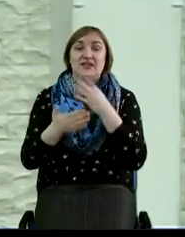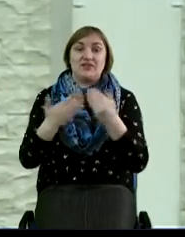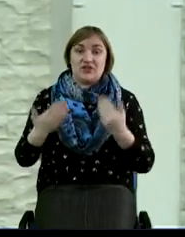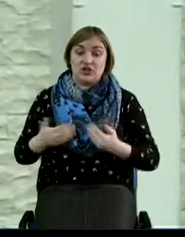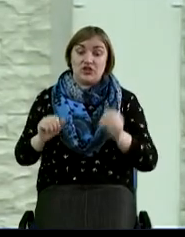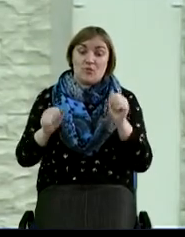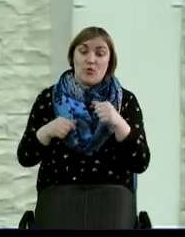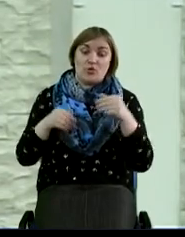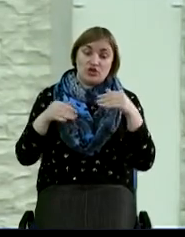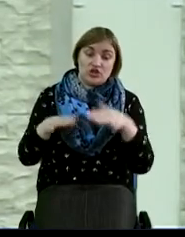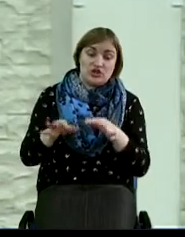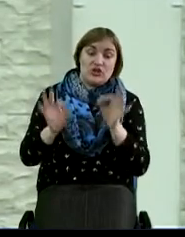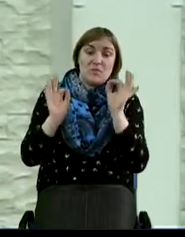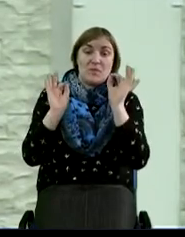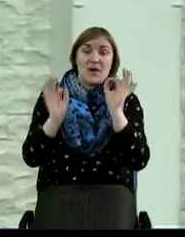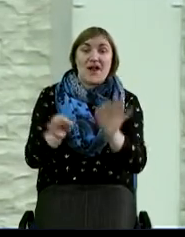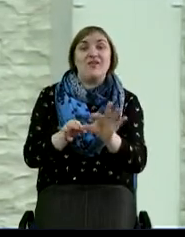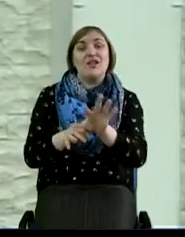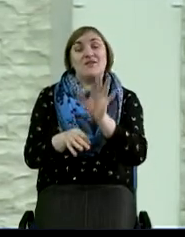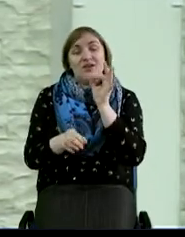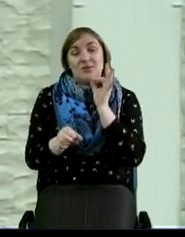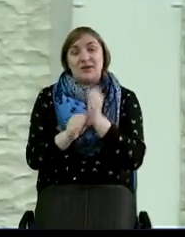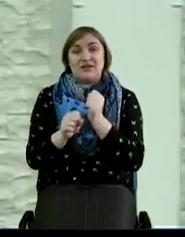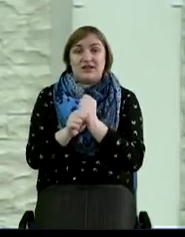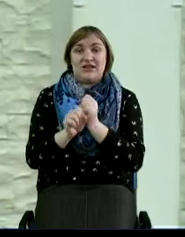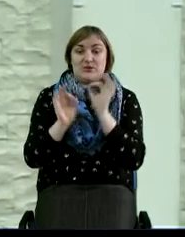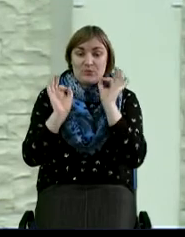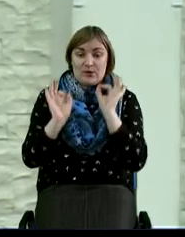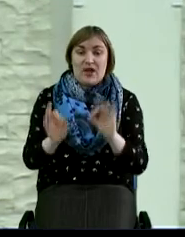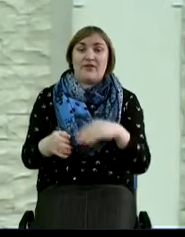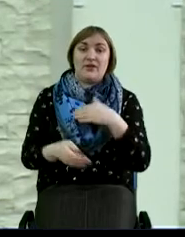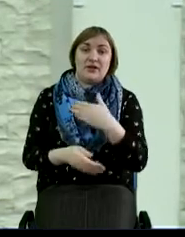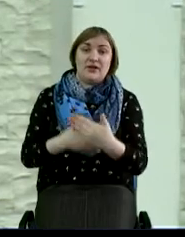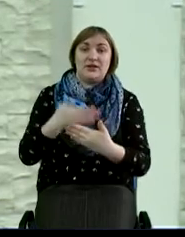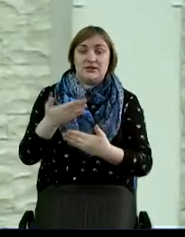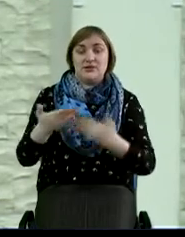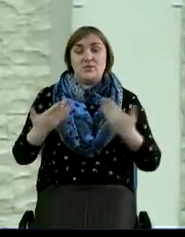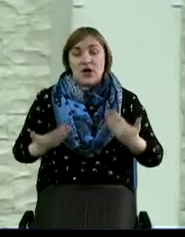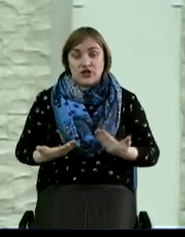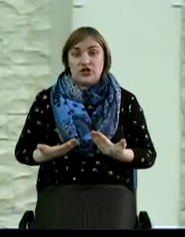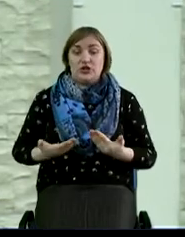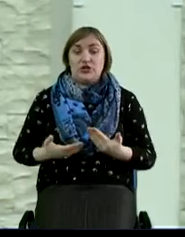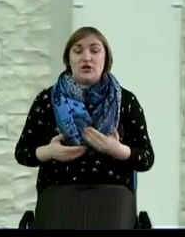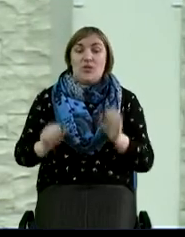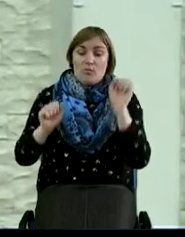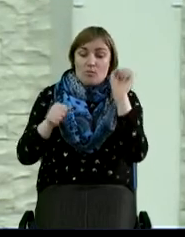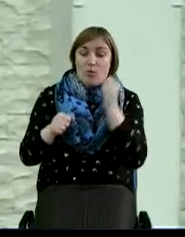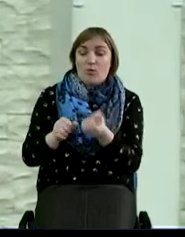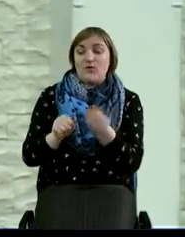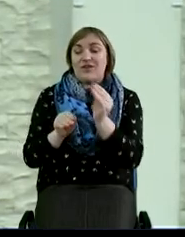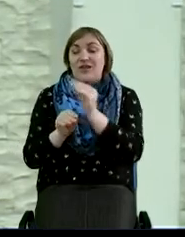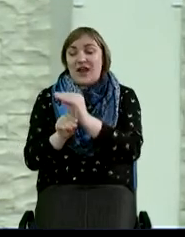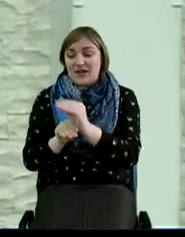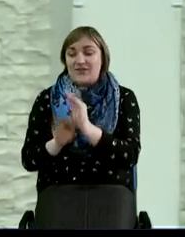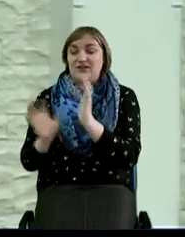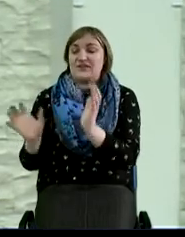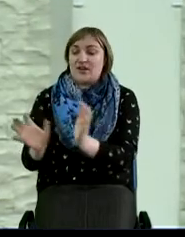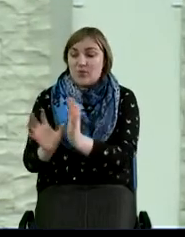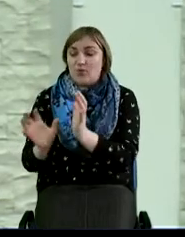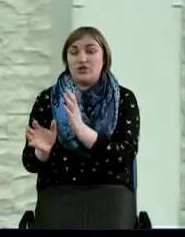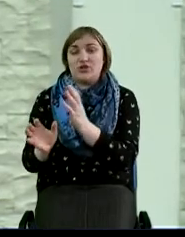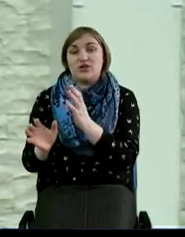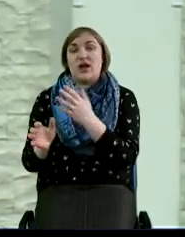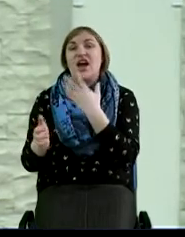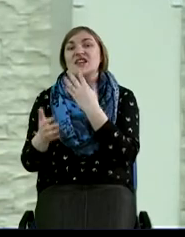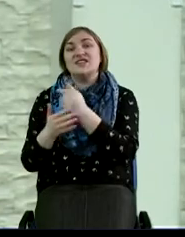определять правильно свой выбор, могут правильно двигаться по этому жизненному пути, могут вкладывать своих детей, могут заботиться уже о